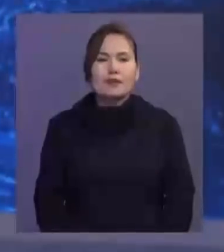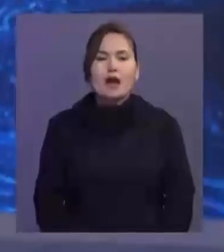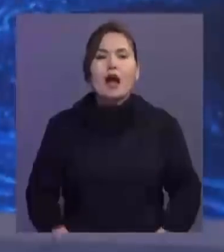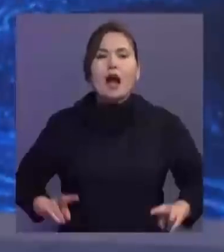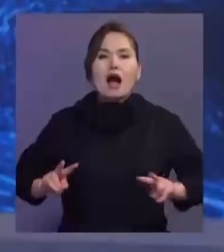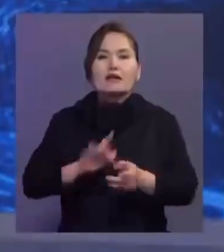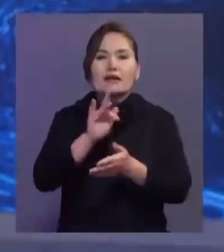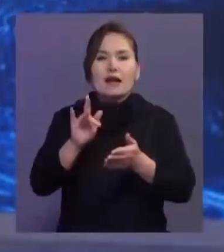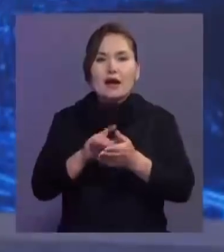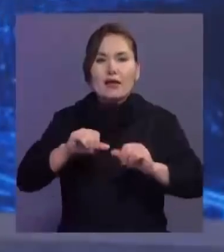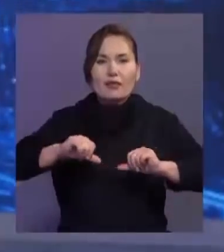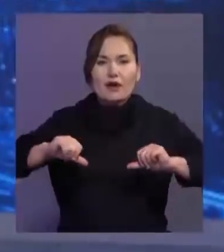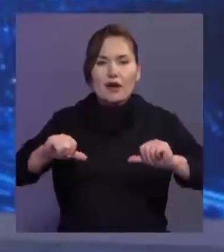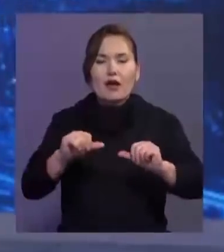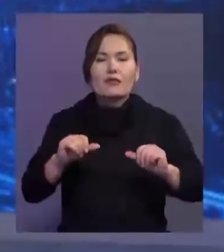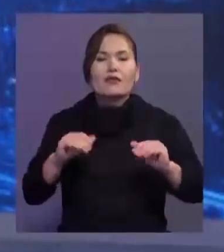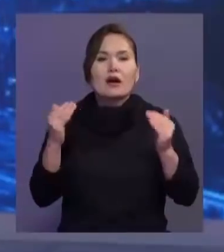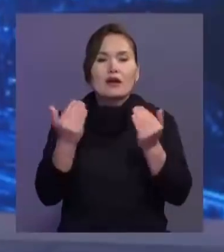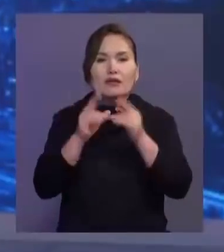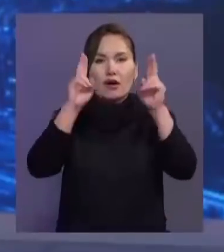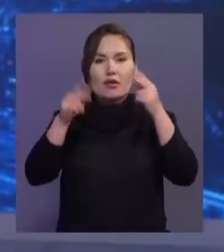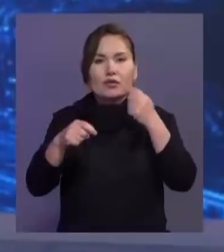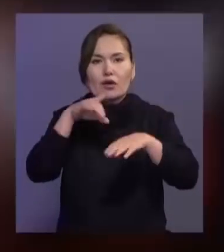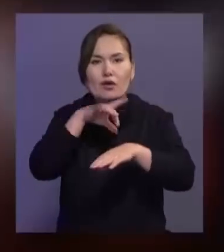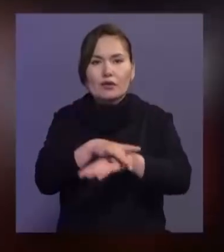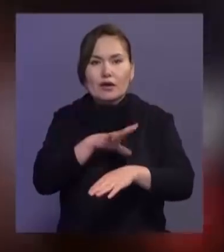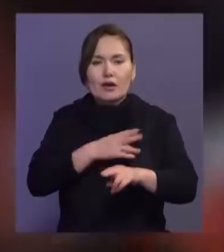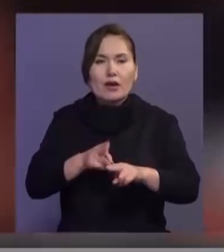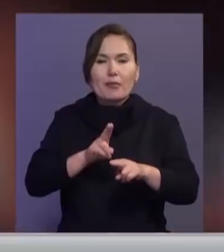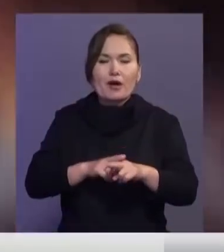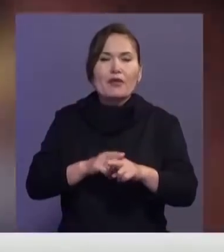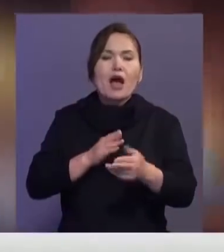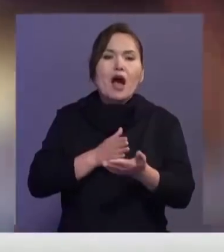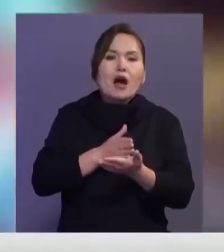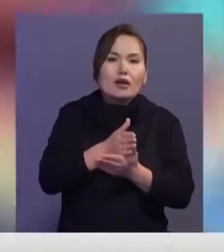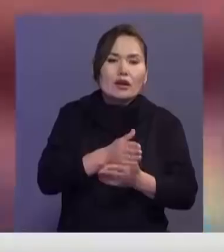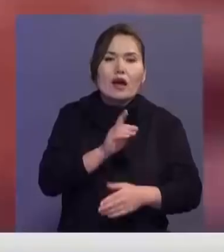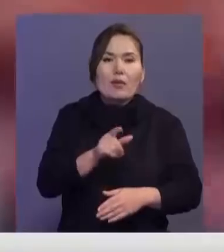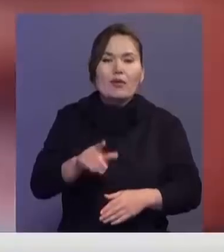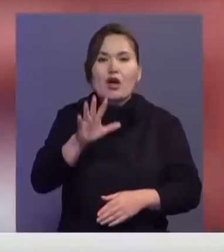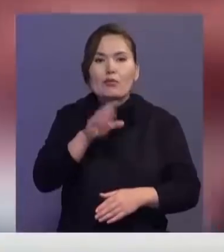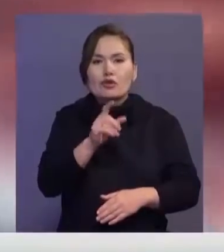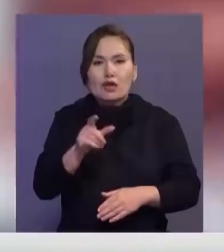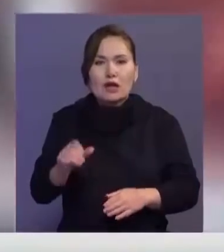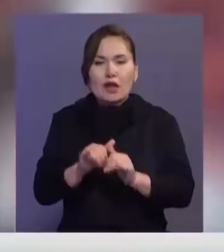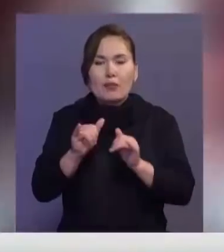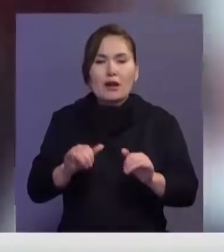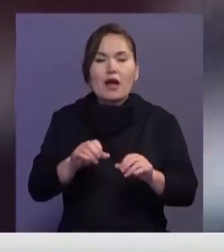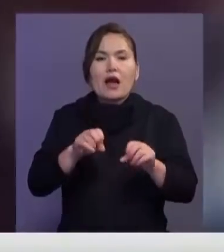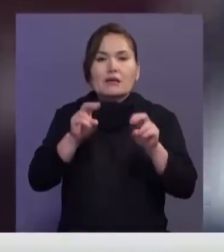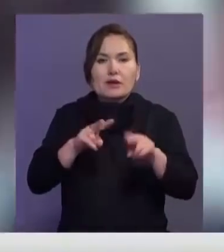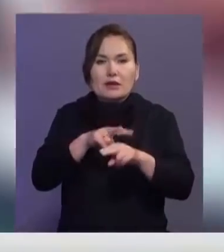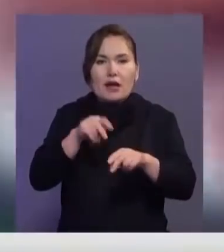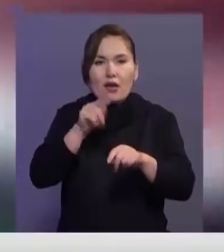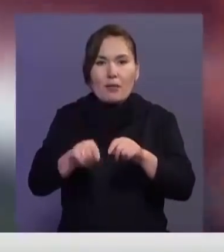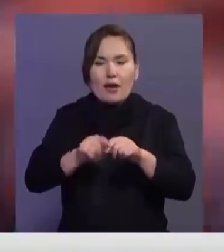Басқалады карантин талаптарын бұзған түнгі клубтар анықталды. Олардың бірінде келушілер саны 500-ден асқан, арнай мобилді топ көңілгөтері